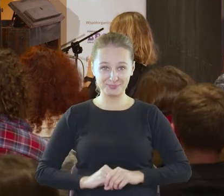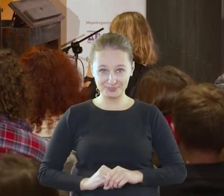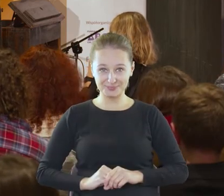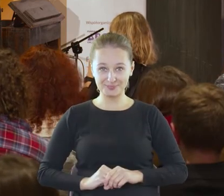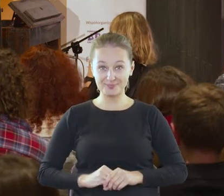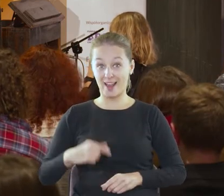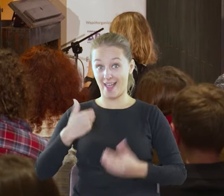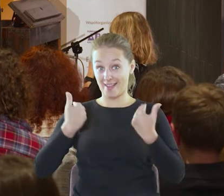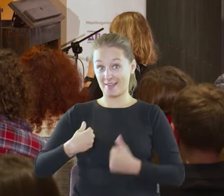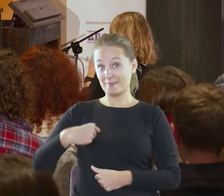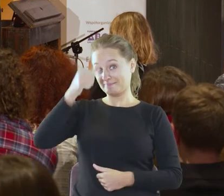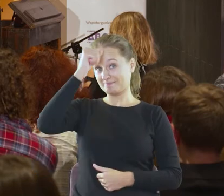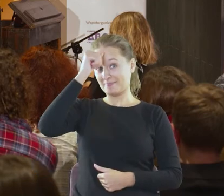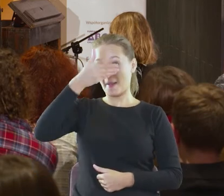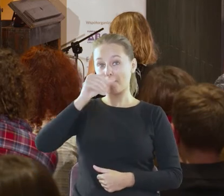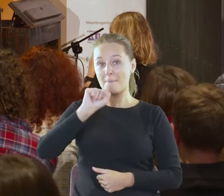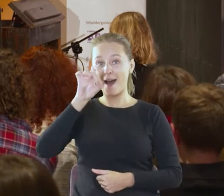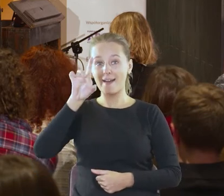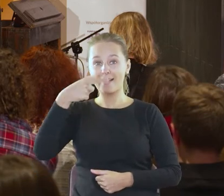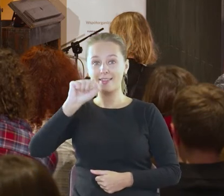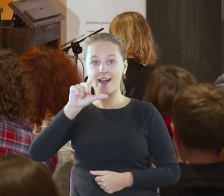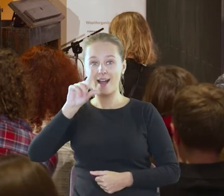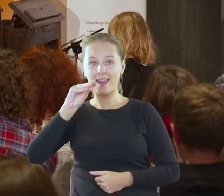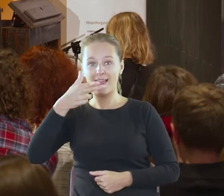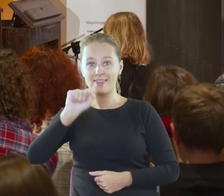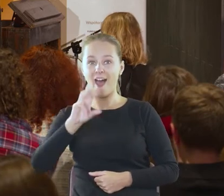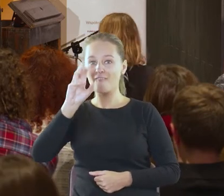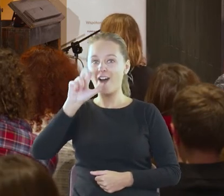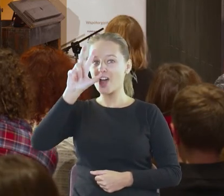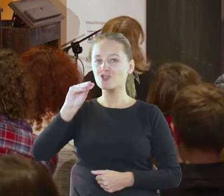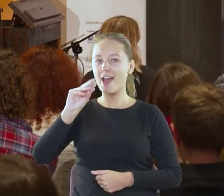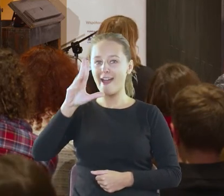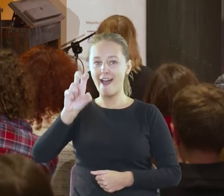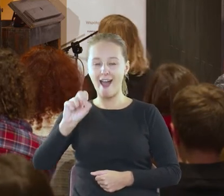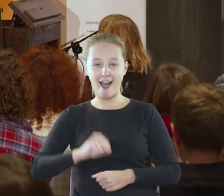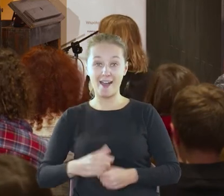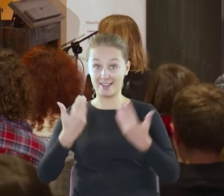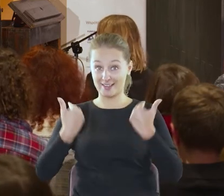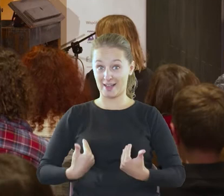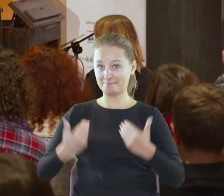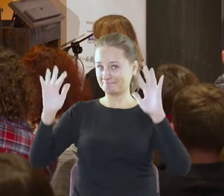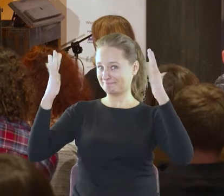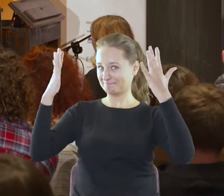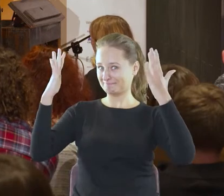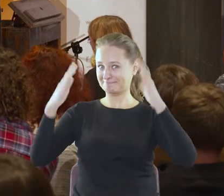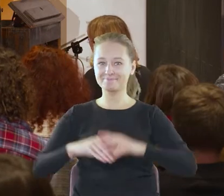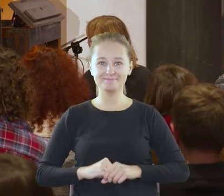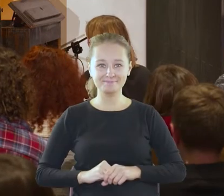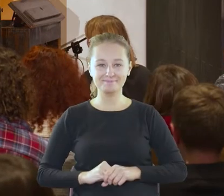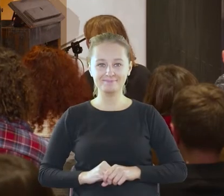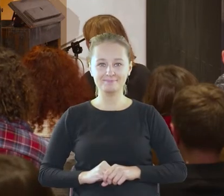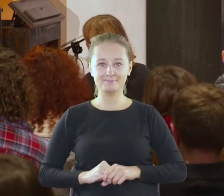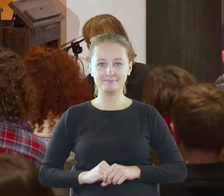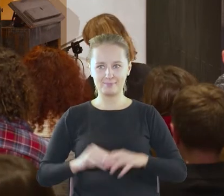Nazywam się Magdalena Warzecha i jestem za nazwisko.